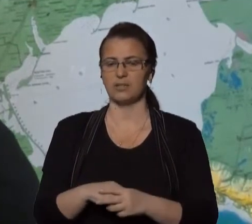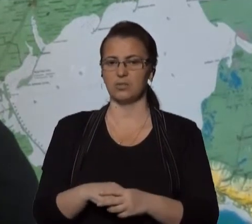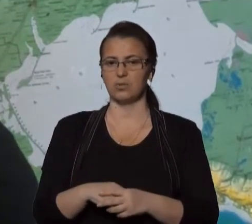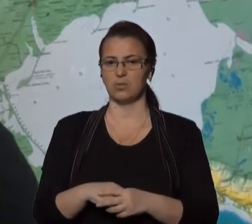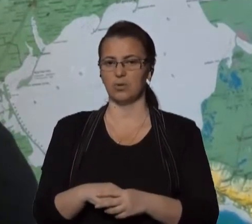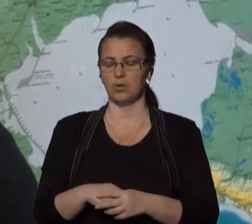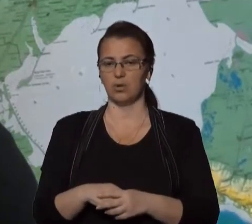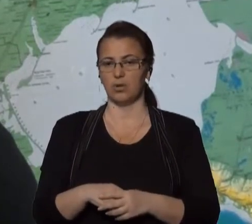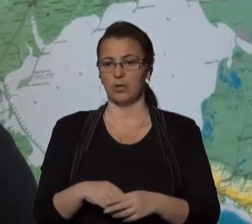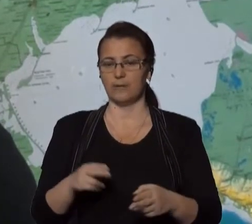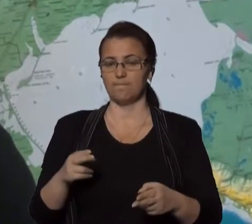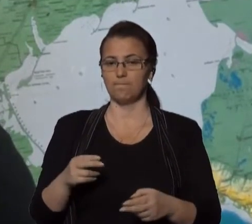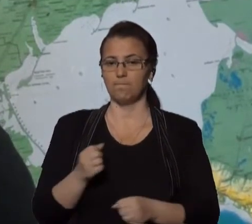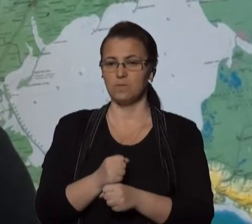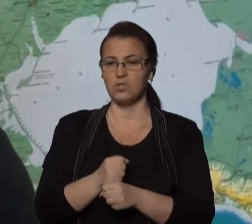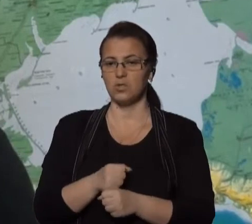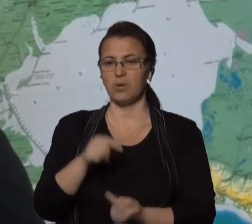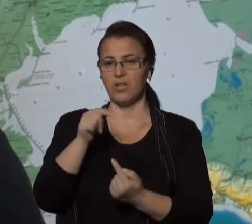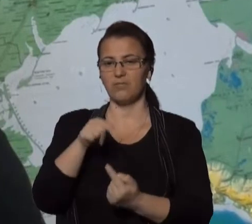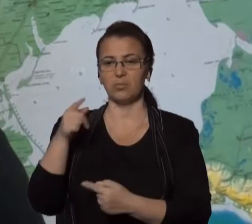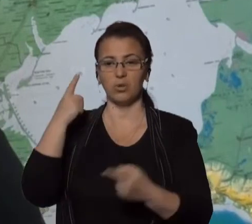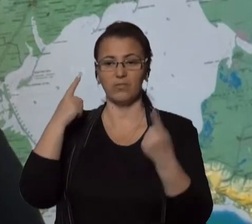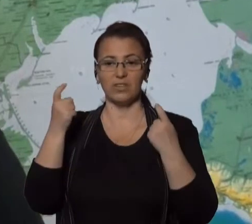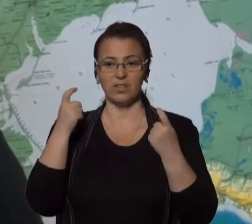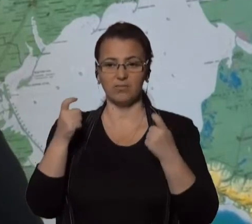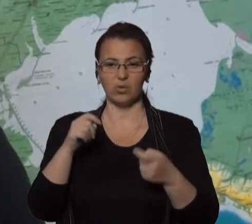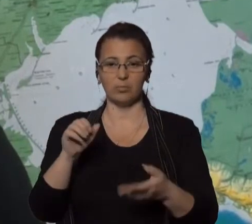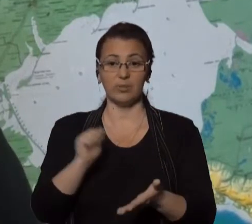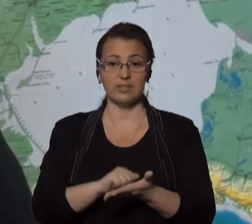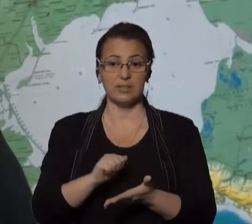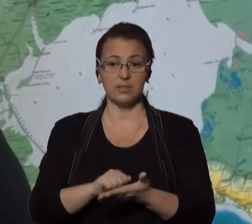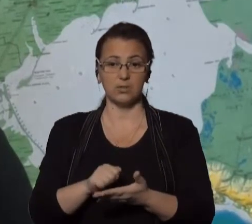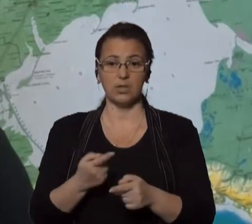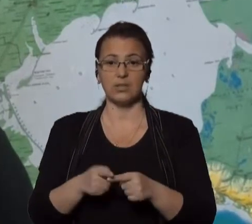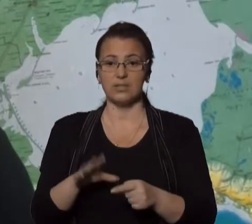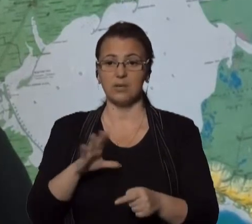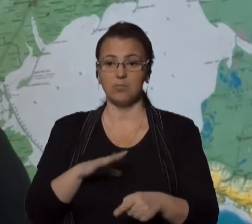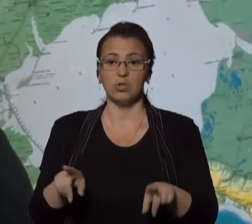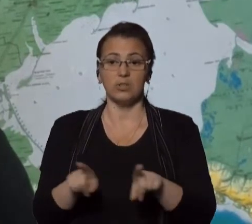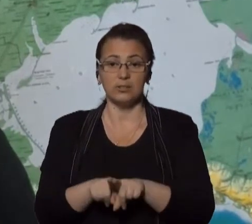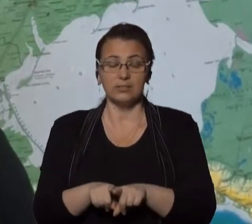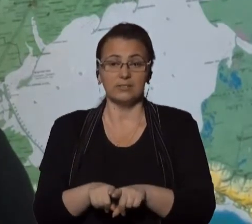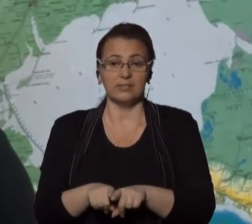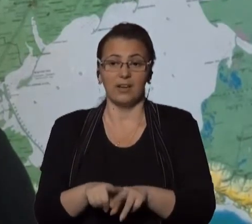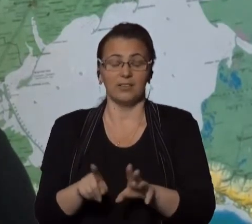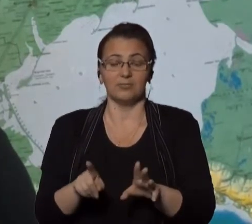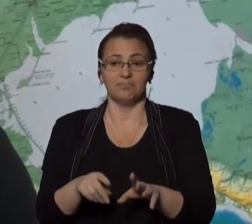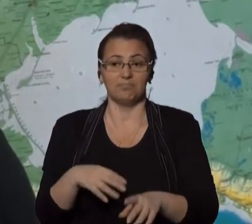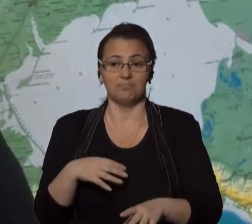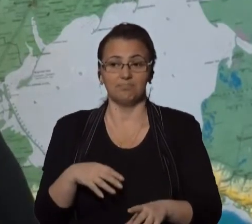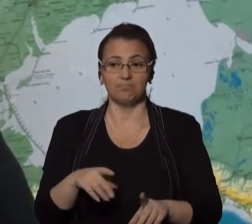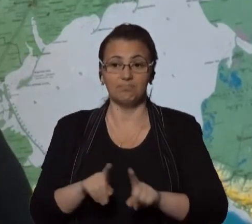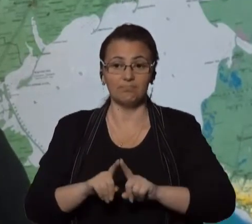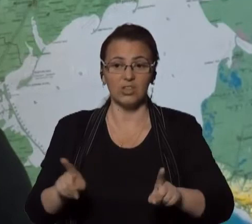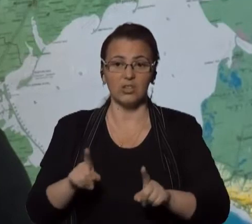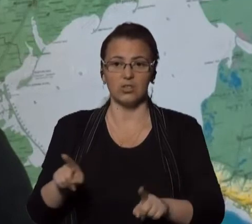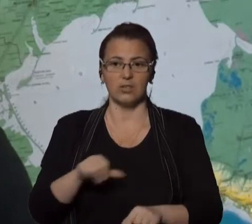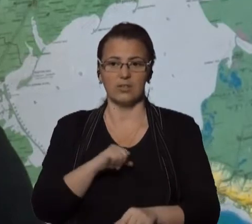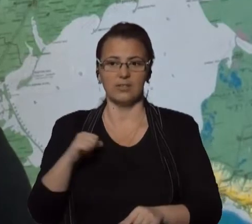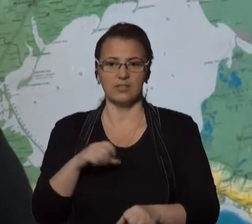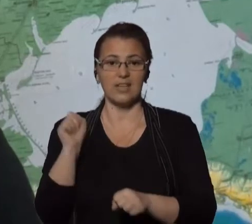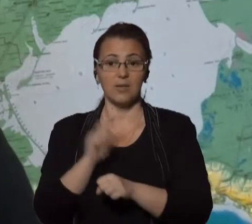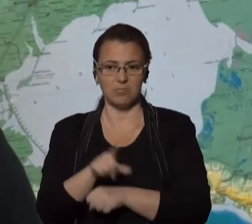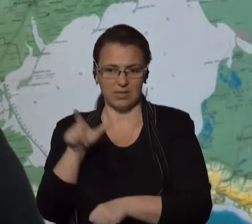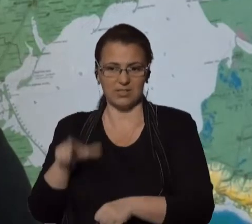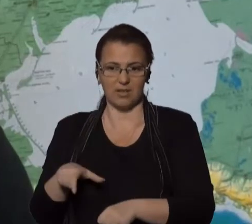вбивство, розробили відповідні інформаційні матеріали. І це було настільки правдиво, що сам замовник злякався своїх дій